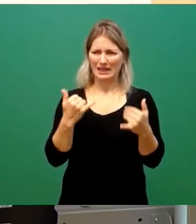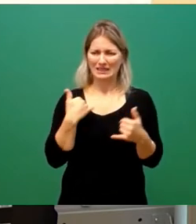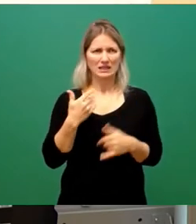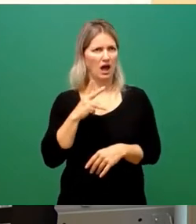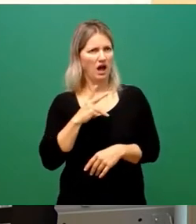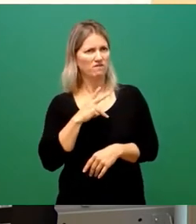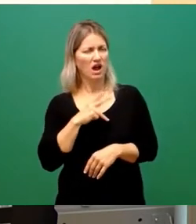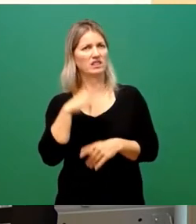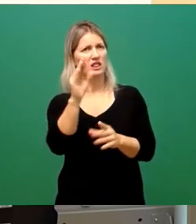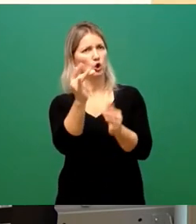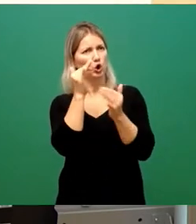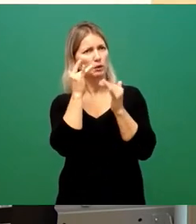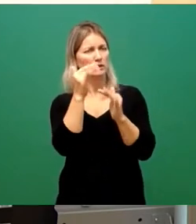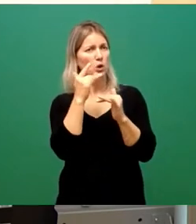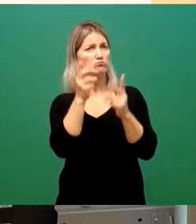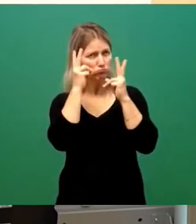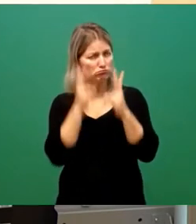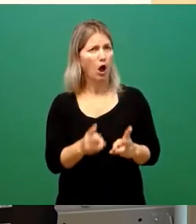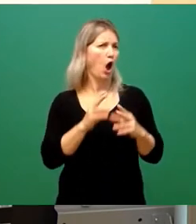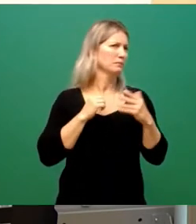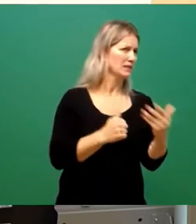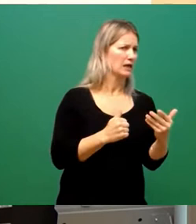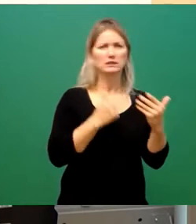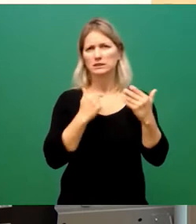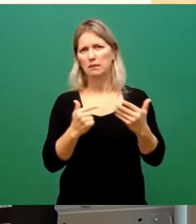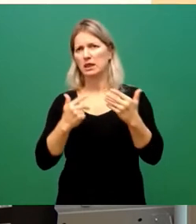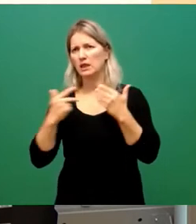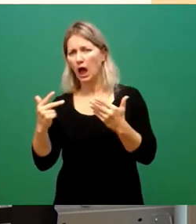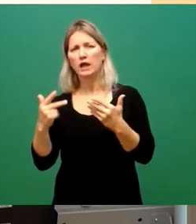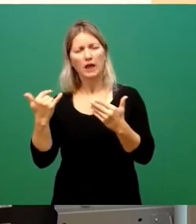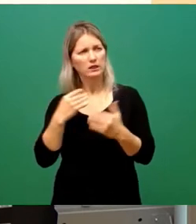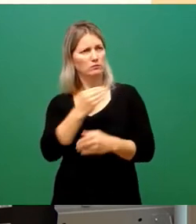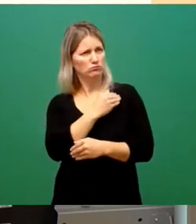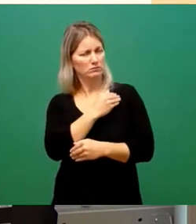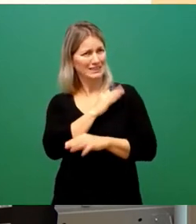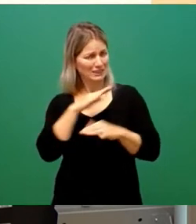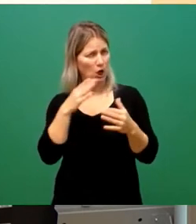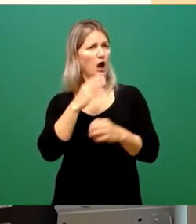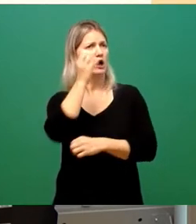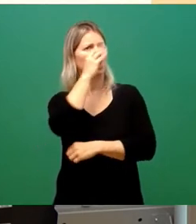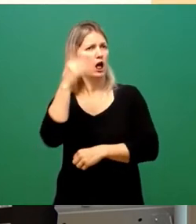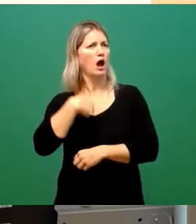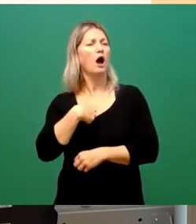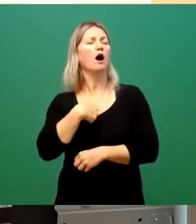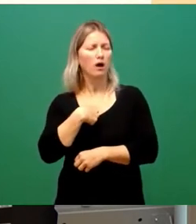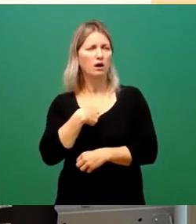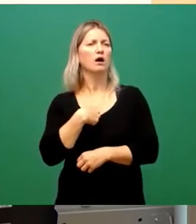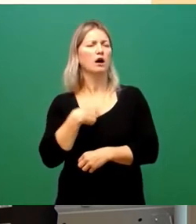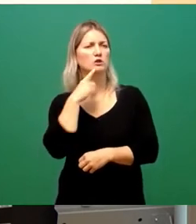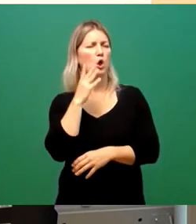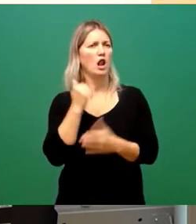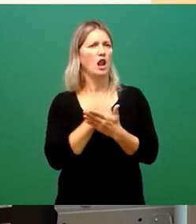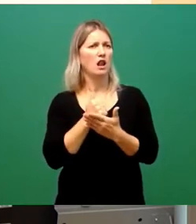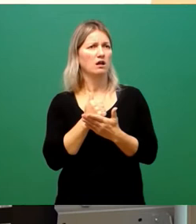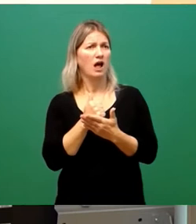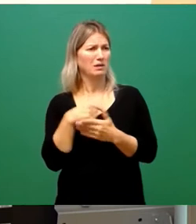sechs, sieben oder acht Bürgermeistern zuzustimmen, weil das relativ wenig gekommen ist, sondern es in der Tat eine Aussprache über eine Metakommunikation über das, was hinter verschlossenen Türen